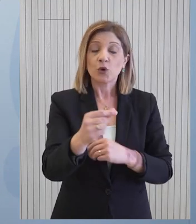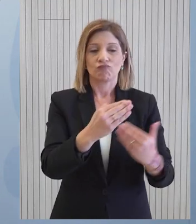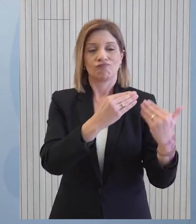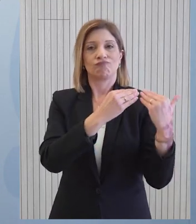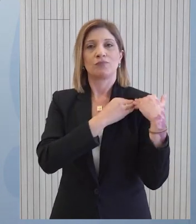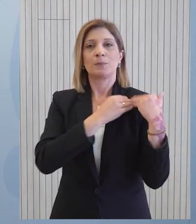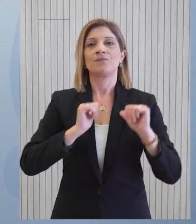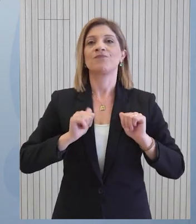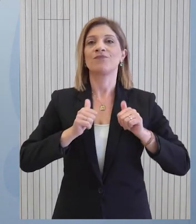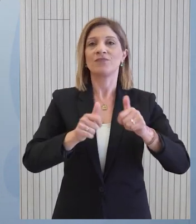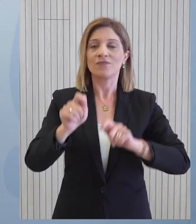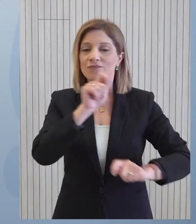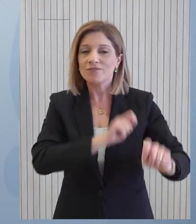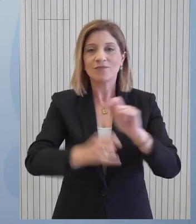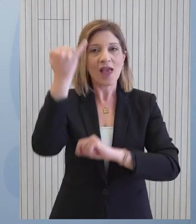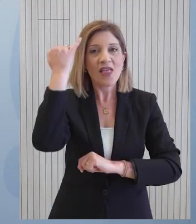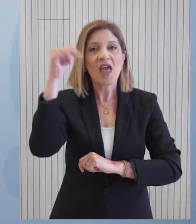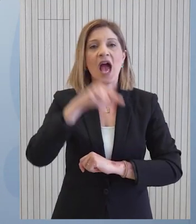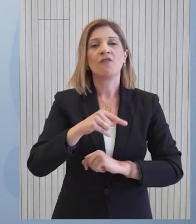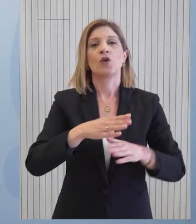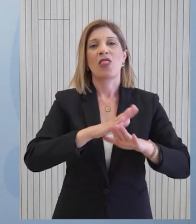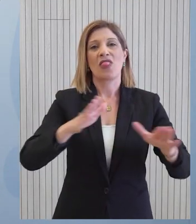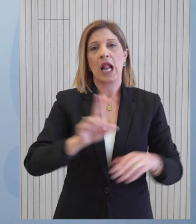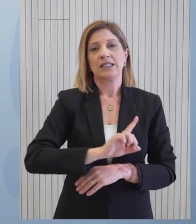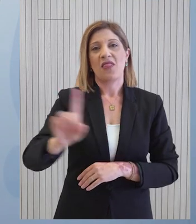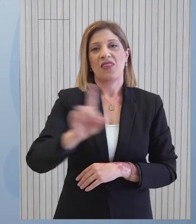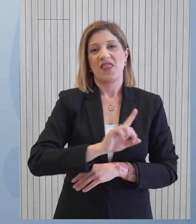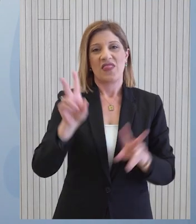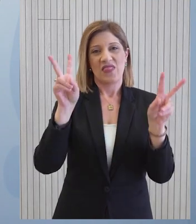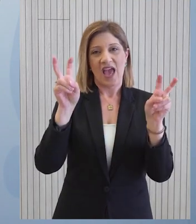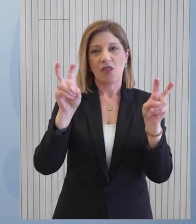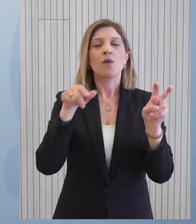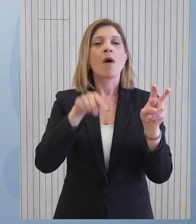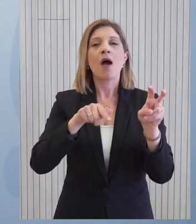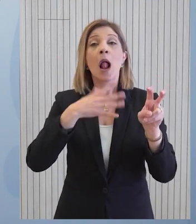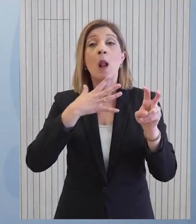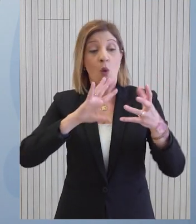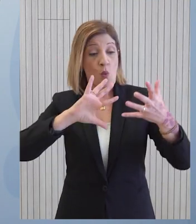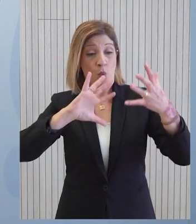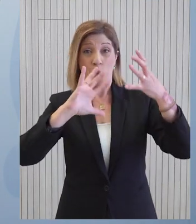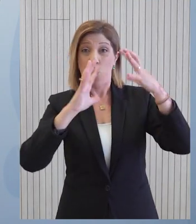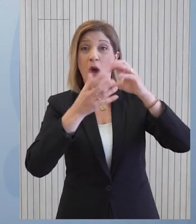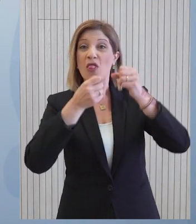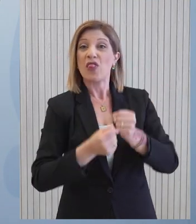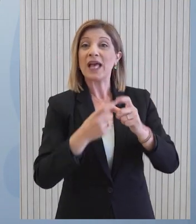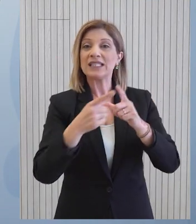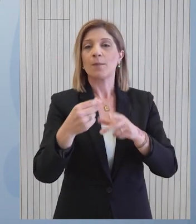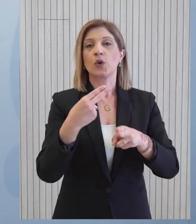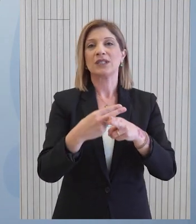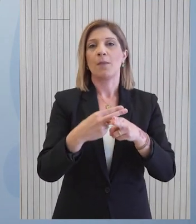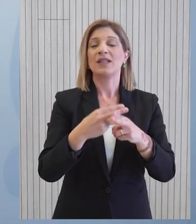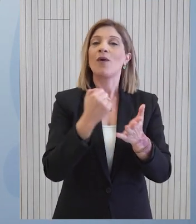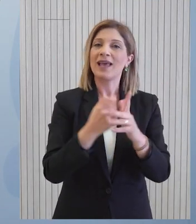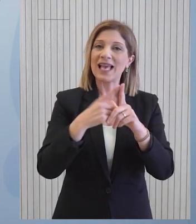ανέλαβε την πρωτοβουλία του θαλάσσιου διαδρόμου, μιας κατεύθυνσης που εδράζεται στην γεωγραφική της εγκύτητα το εξαίρετο επίπεδο